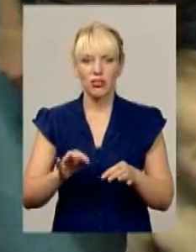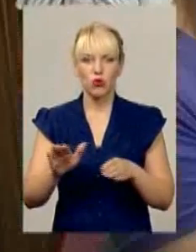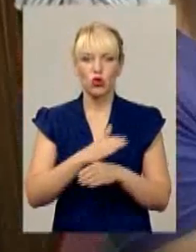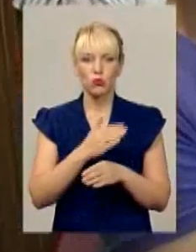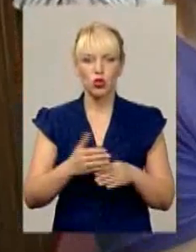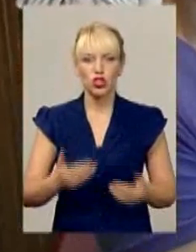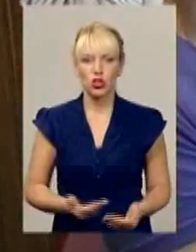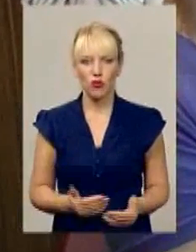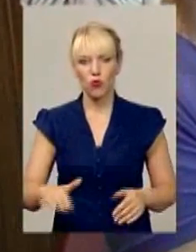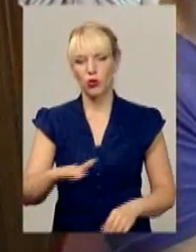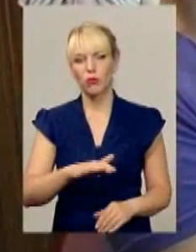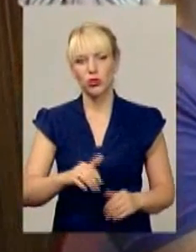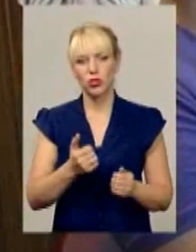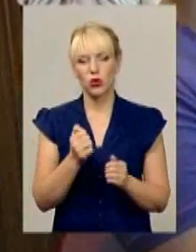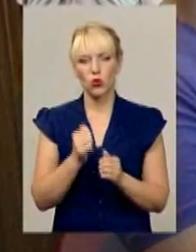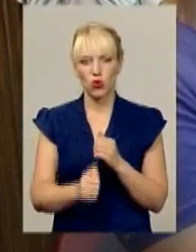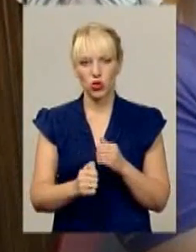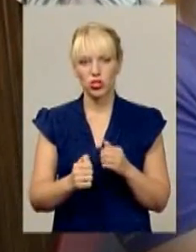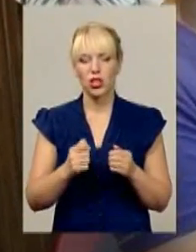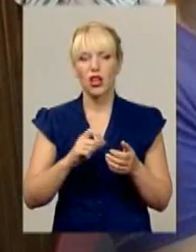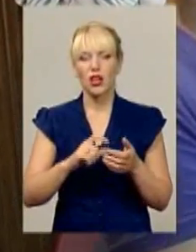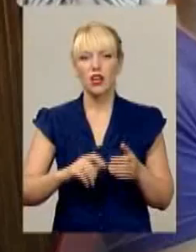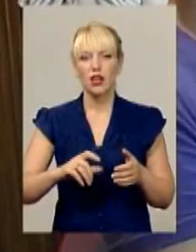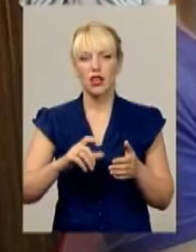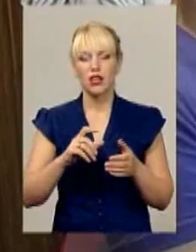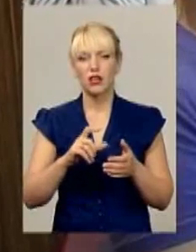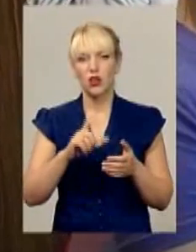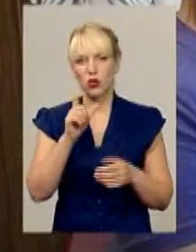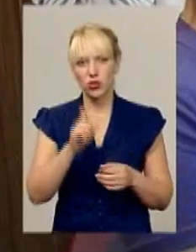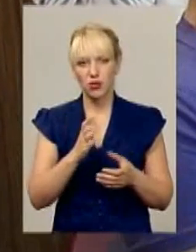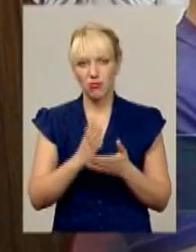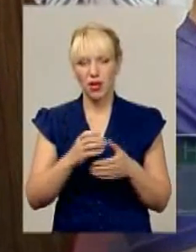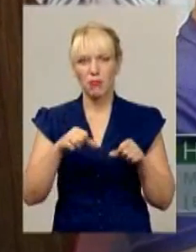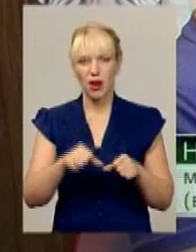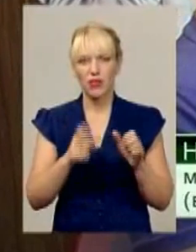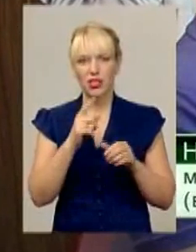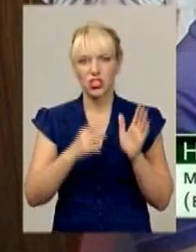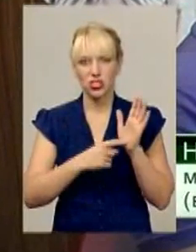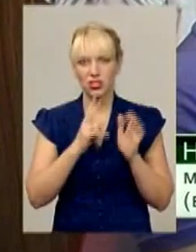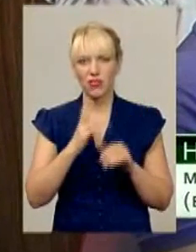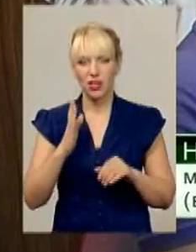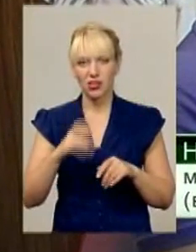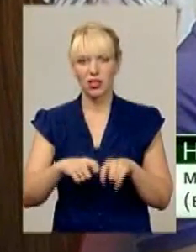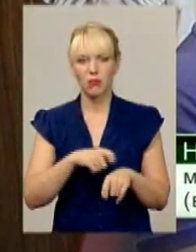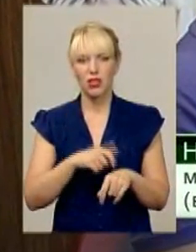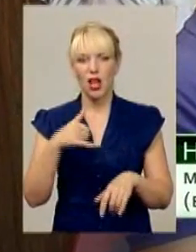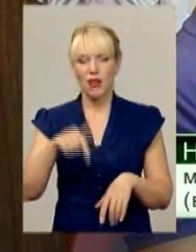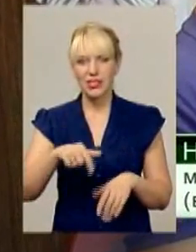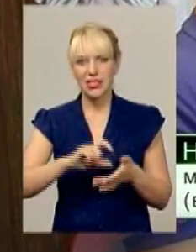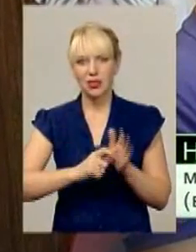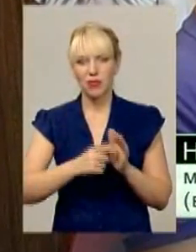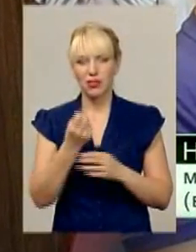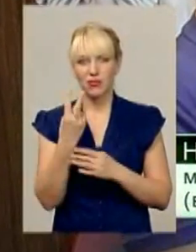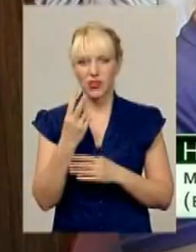площі. Кожна особа має право на 6 квадратних метрів. В цій кімнаті є 12 квадратних метрів.